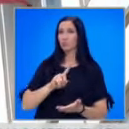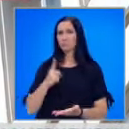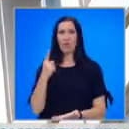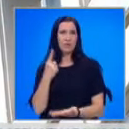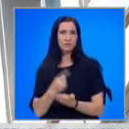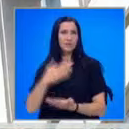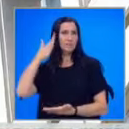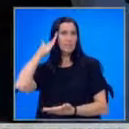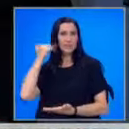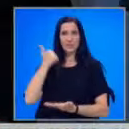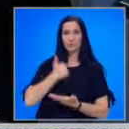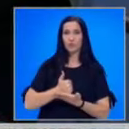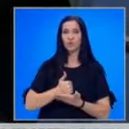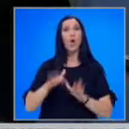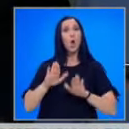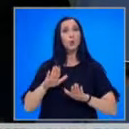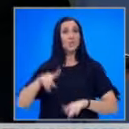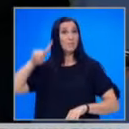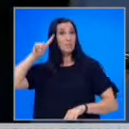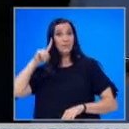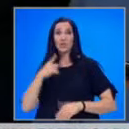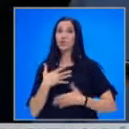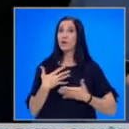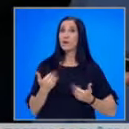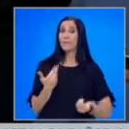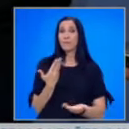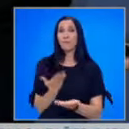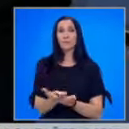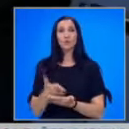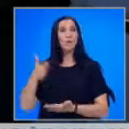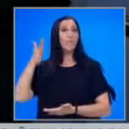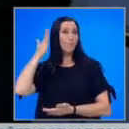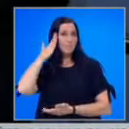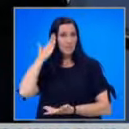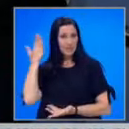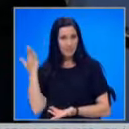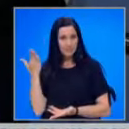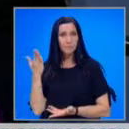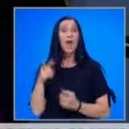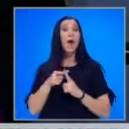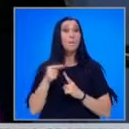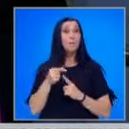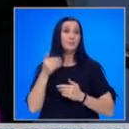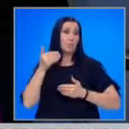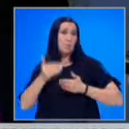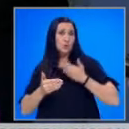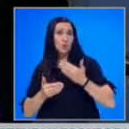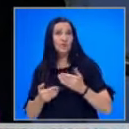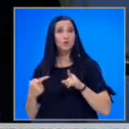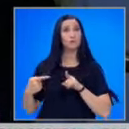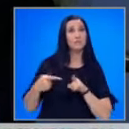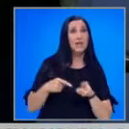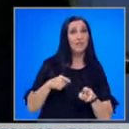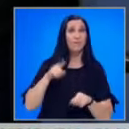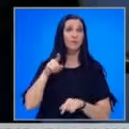настояват за министерски постове. Оставаме на позиция, че нямаме предложения по министри. Изобщо принципно и последователно следваме това,